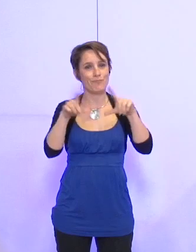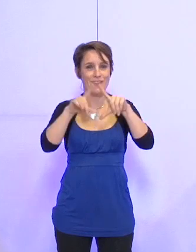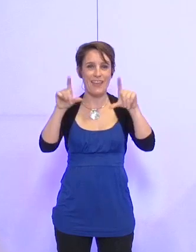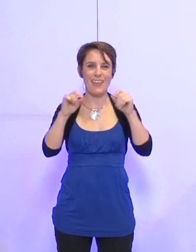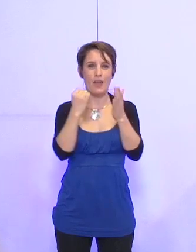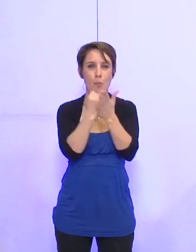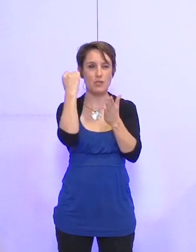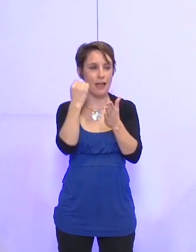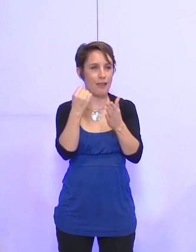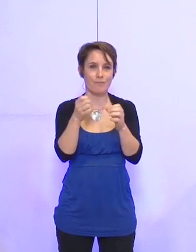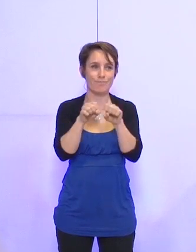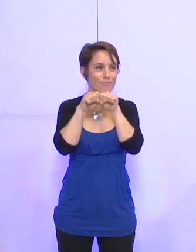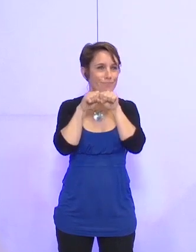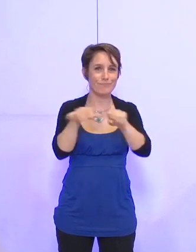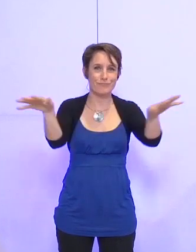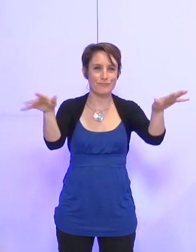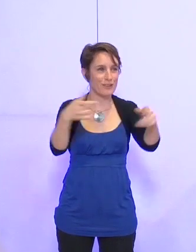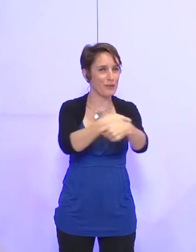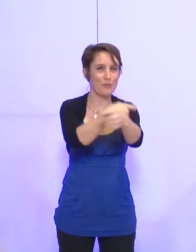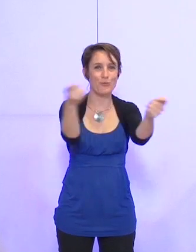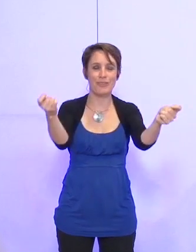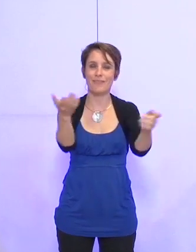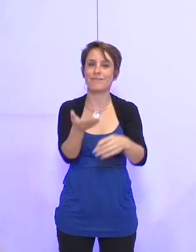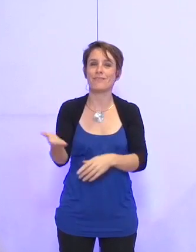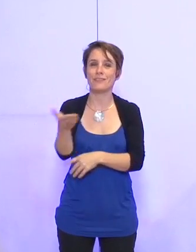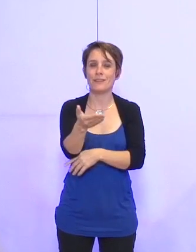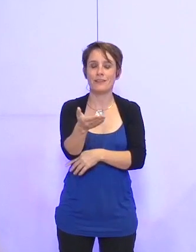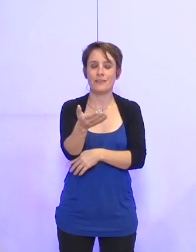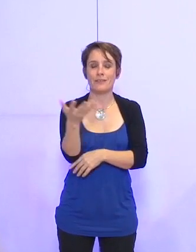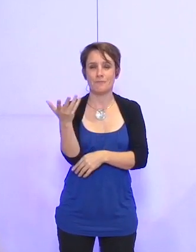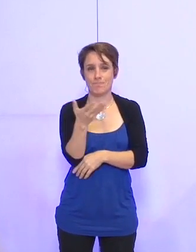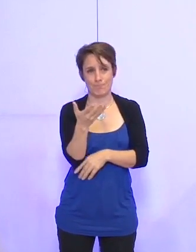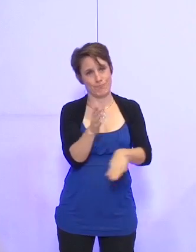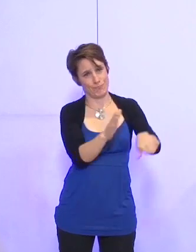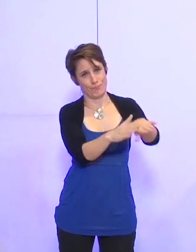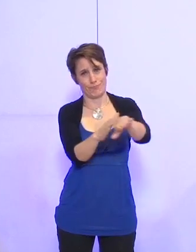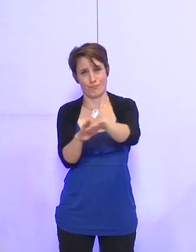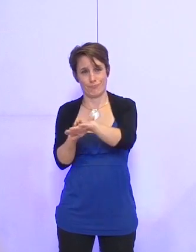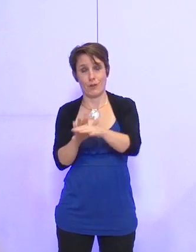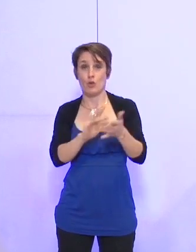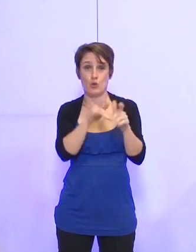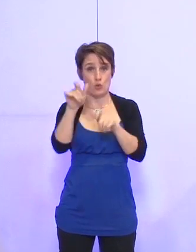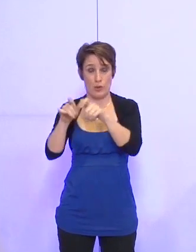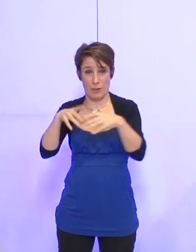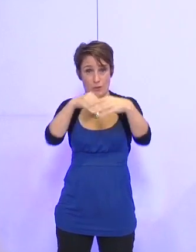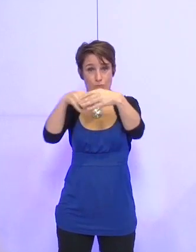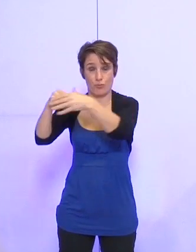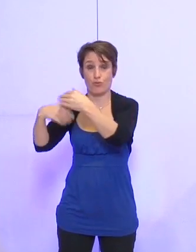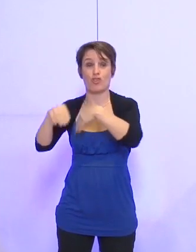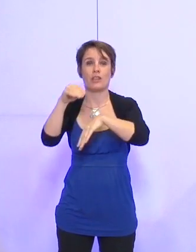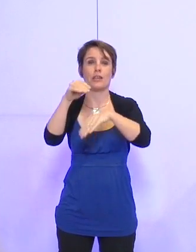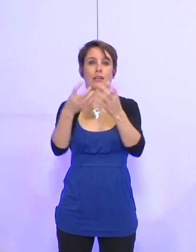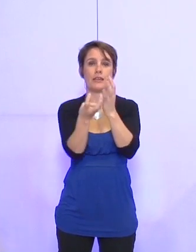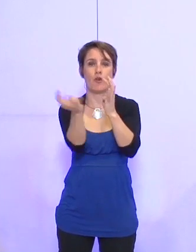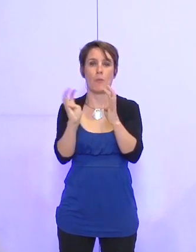que je fais circuler parmi les élus du Conseil pour vous inciter, notamment tous ceux qui siègent dans des conseils d'école, mais pas